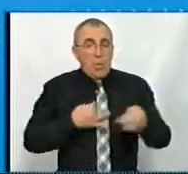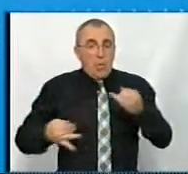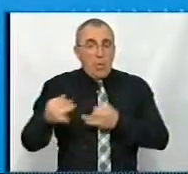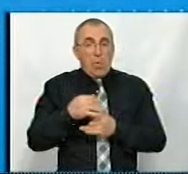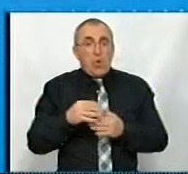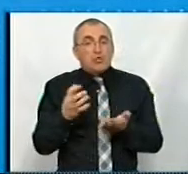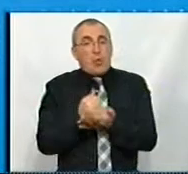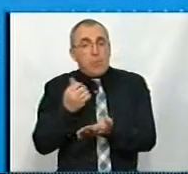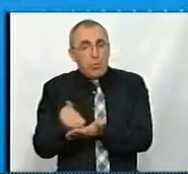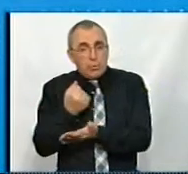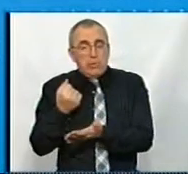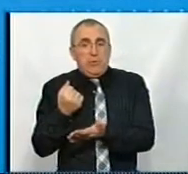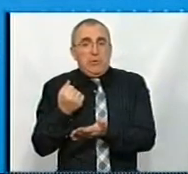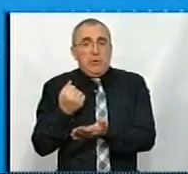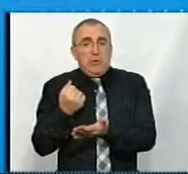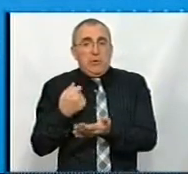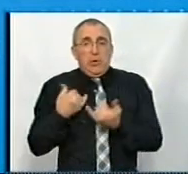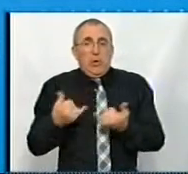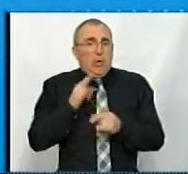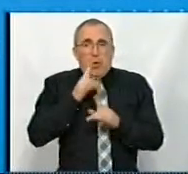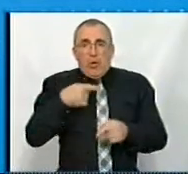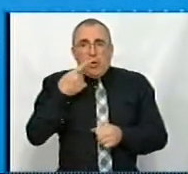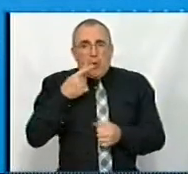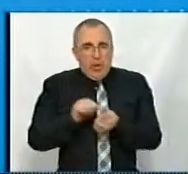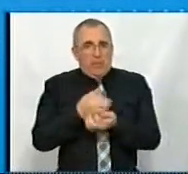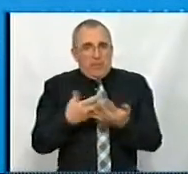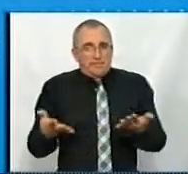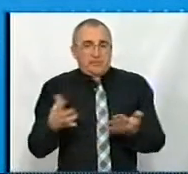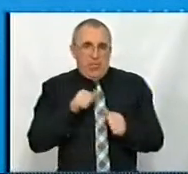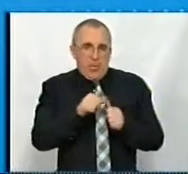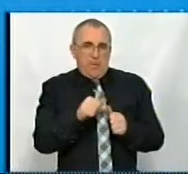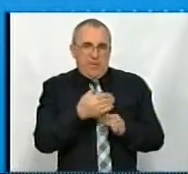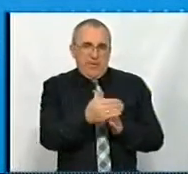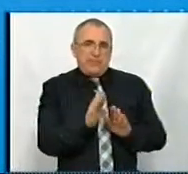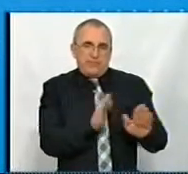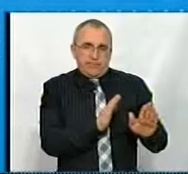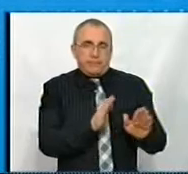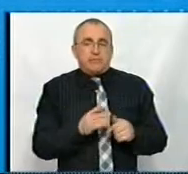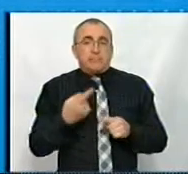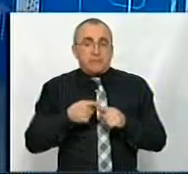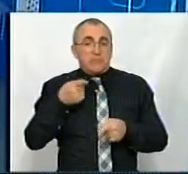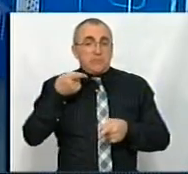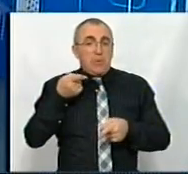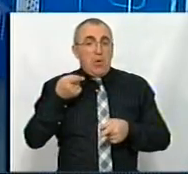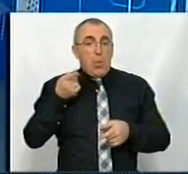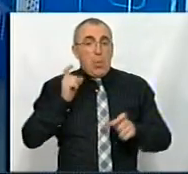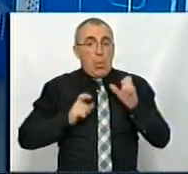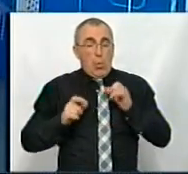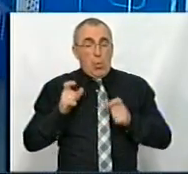здобутки, я зараз не буду говорити матеріально трошки пізніше, але дійсно так, університет